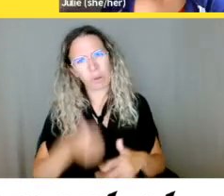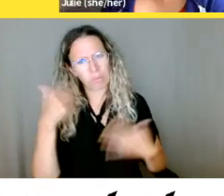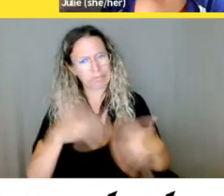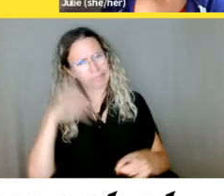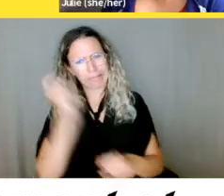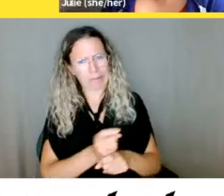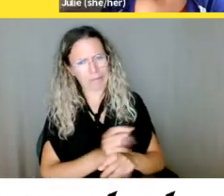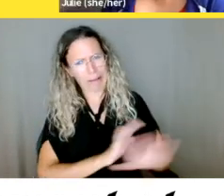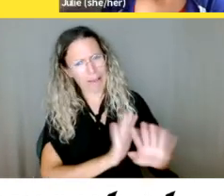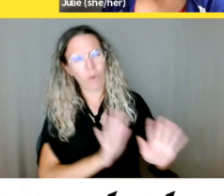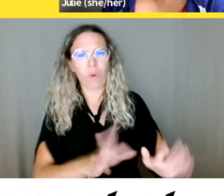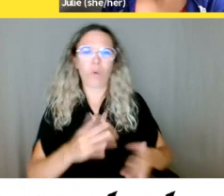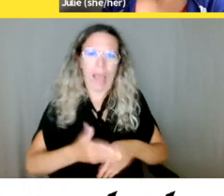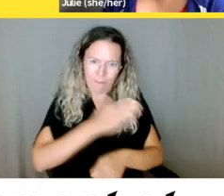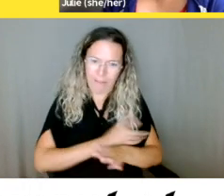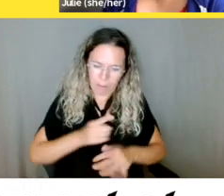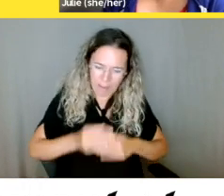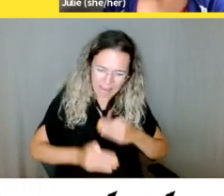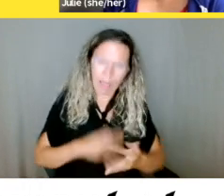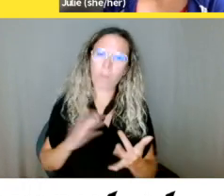Oui, est-ce que quelqu'un a d'autres idées?